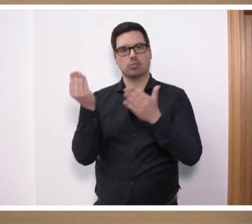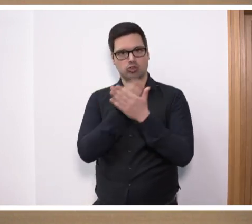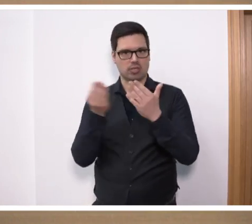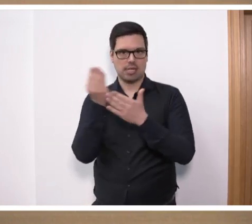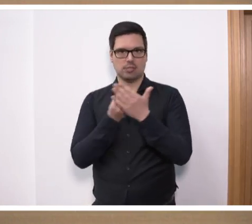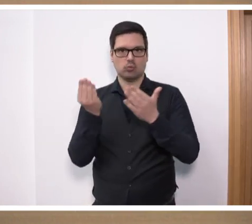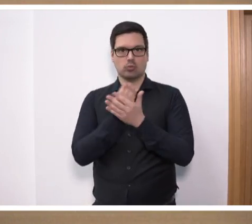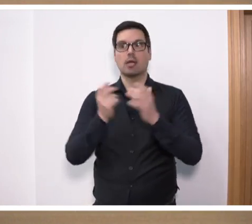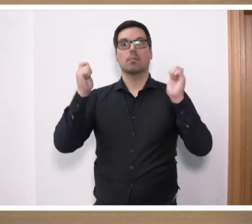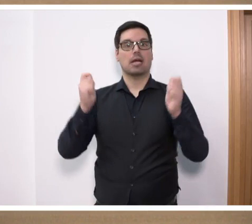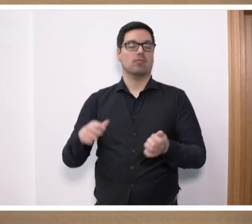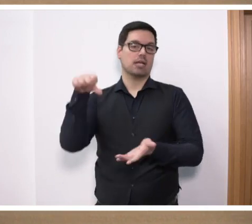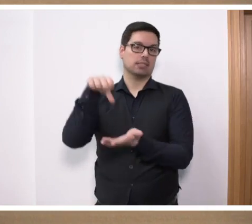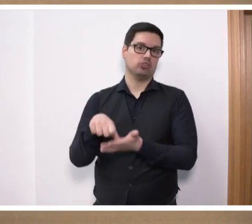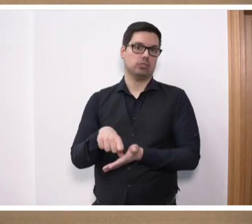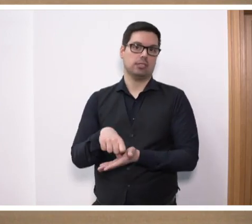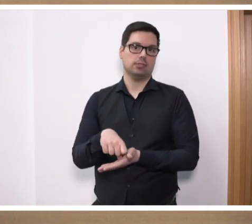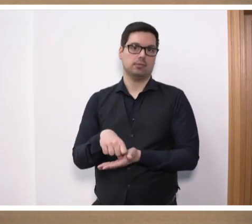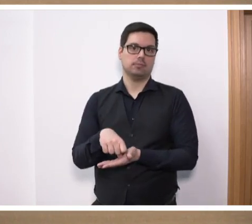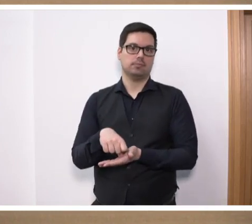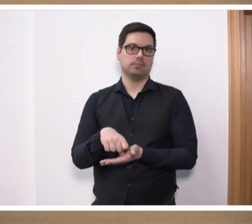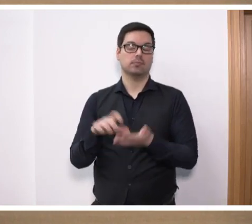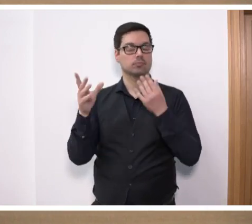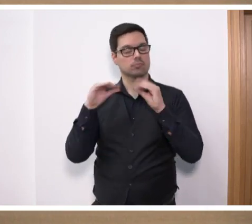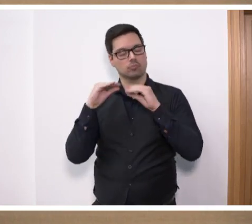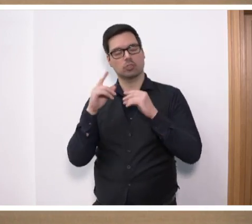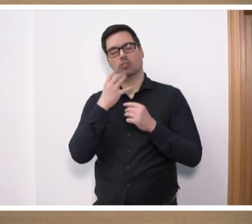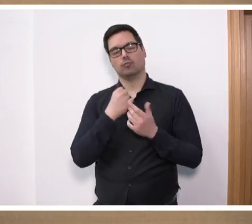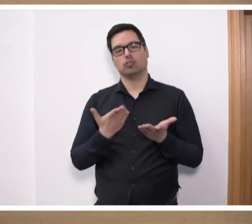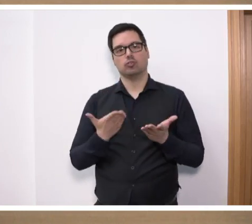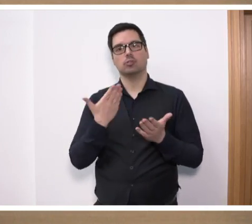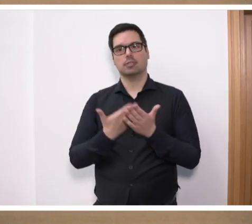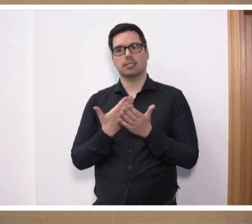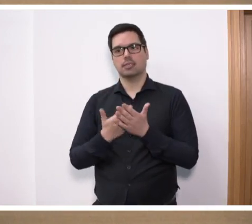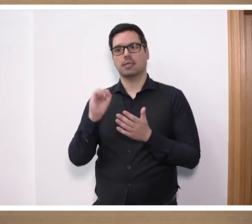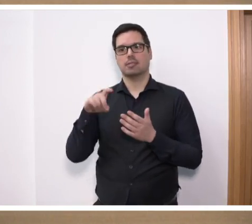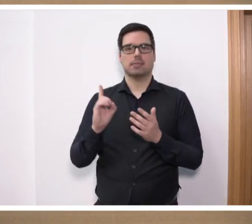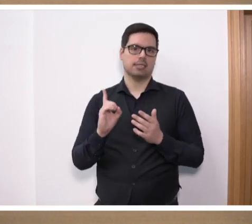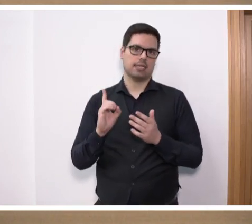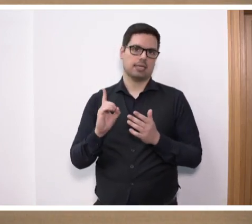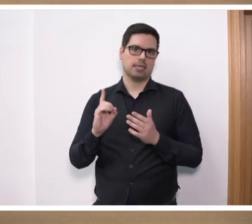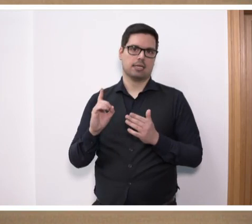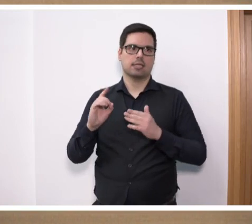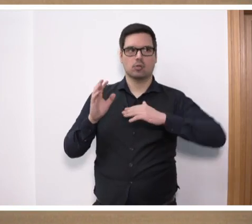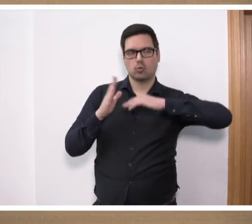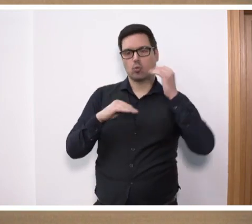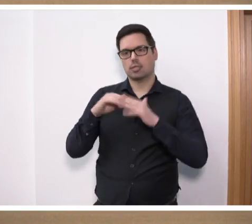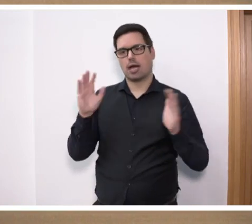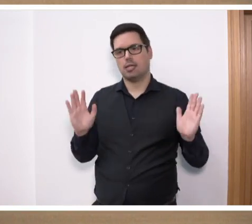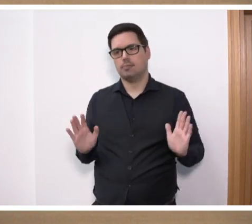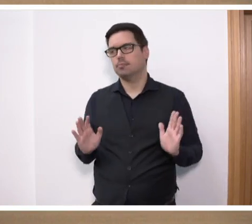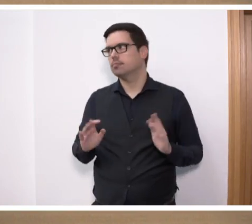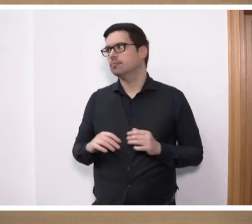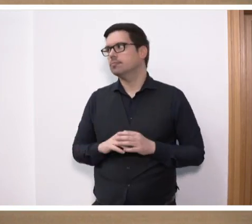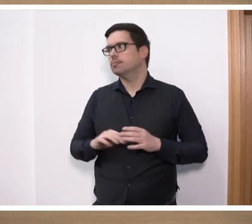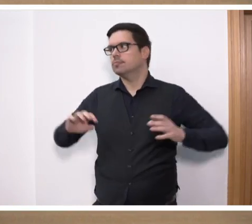genannten Beauftragtenstelle. Da wollen wir noch mal drüber reden und deswegen werden wir uns beim SPD-Antrag heute enthalten.